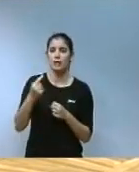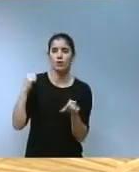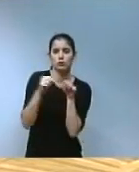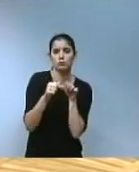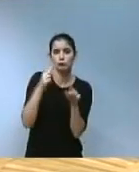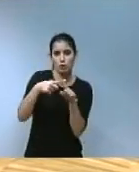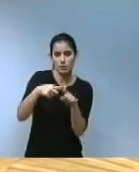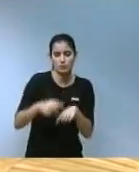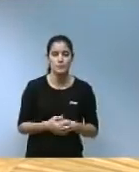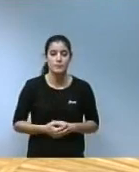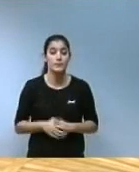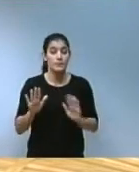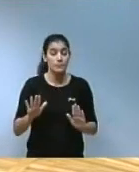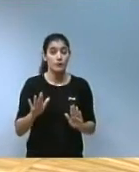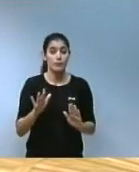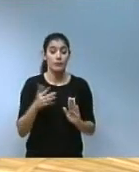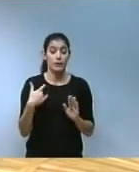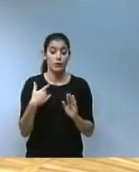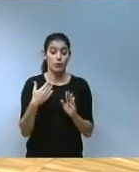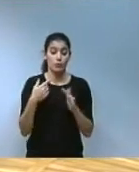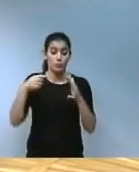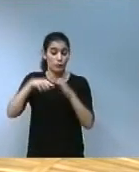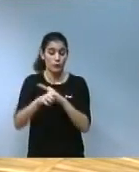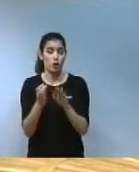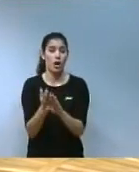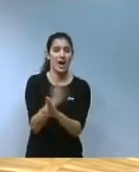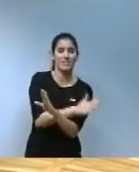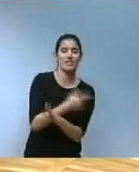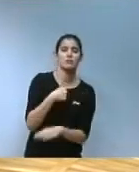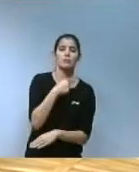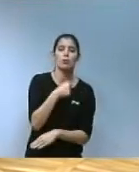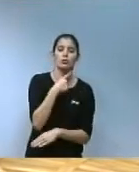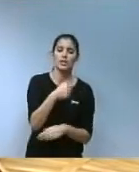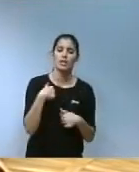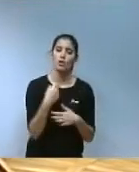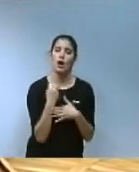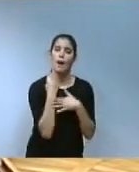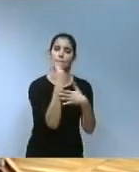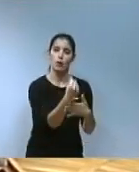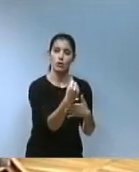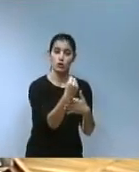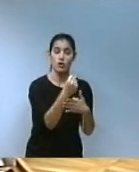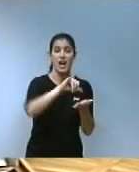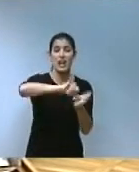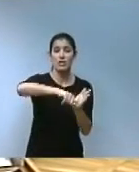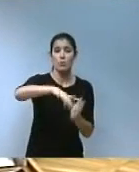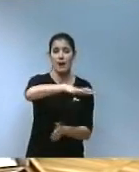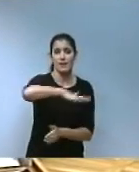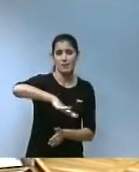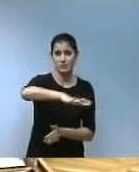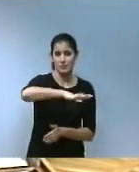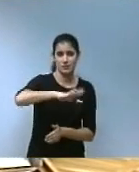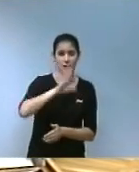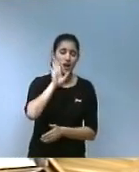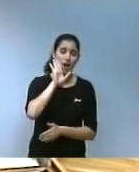Però abans de començar a entrar en matèria, m'agradaria de mostrar mi apòi a la Vega Baja sobre todo i a